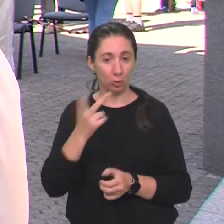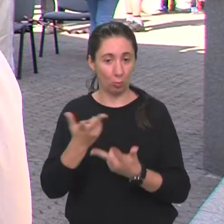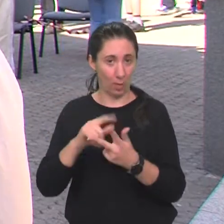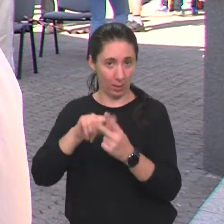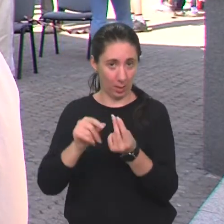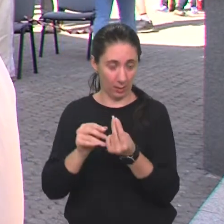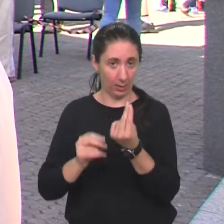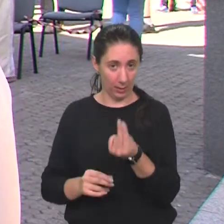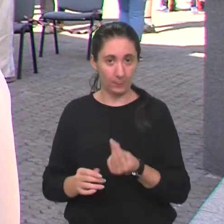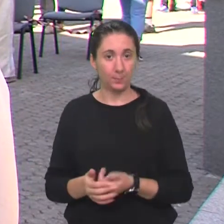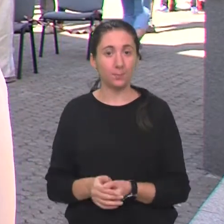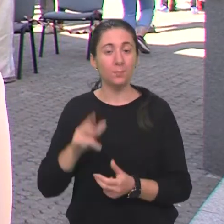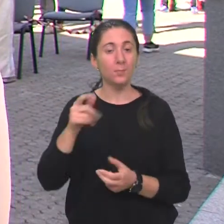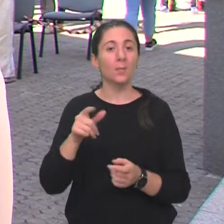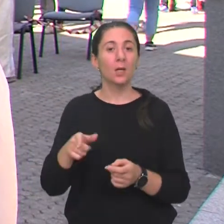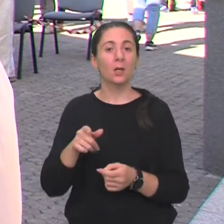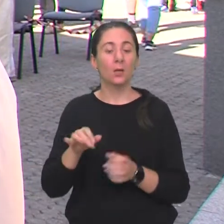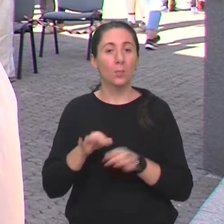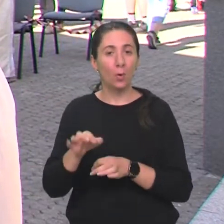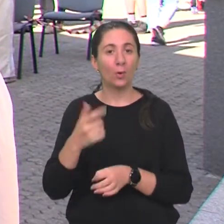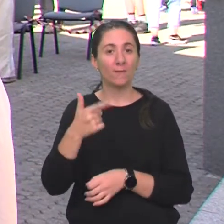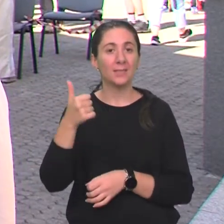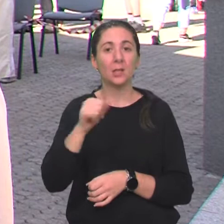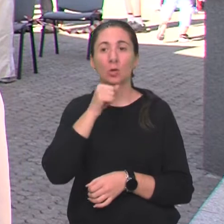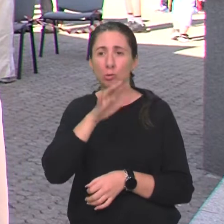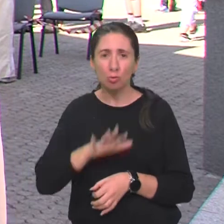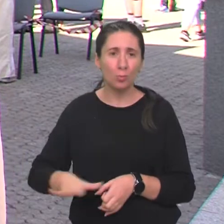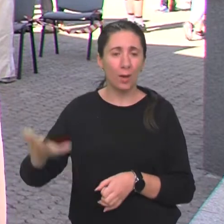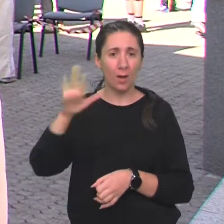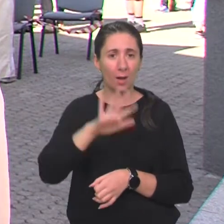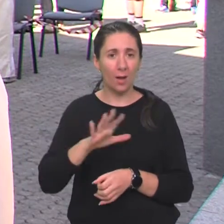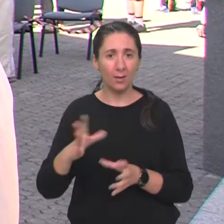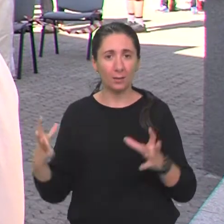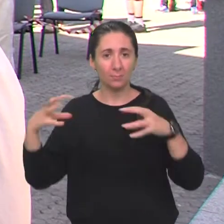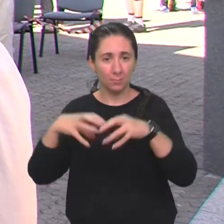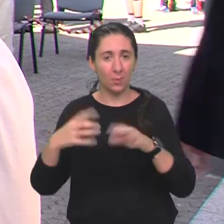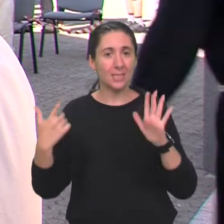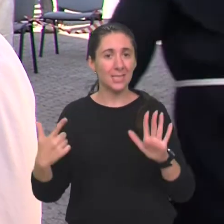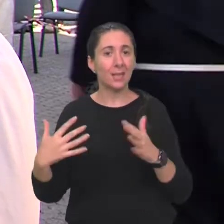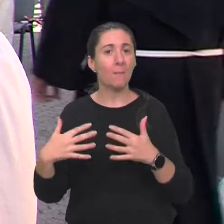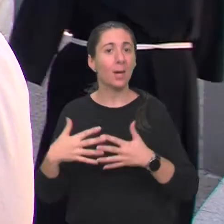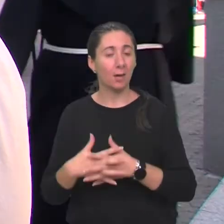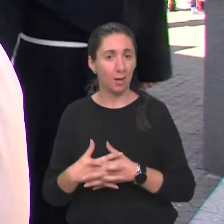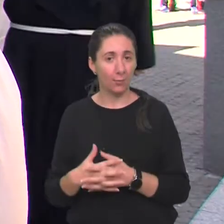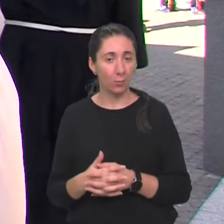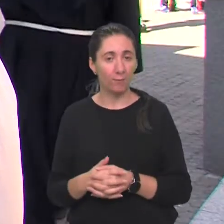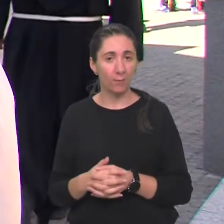županija. Cilj projekta je 21 županiju sabrati u sedam gradova,